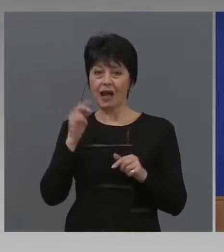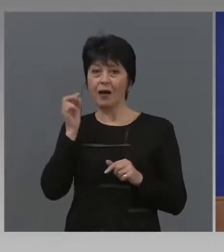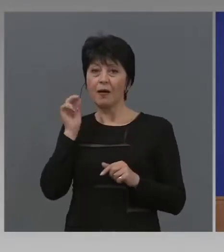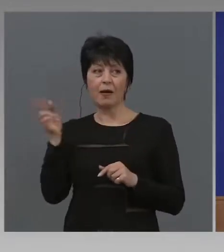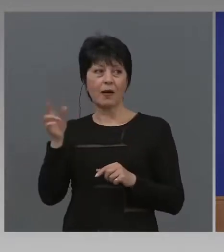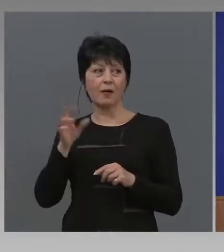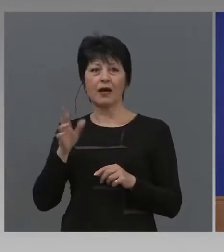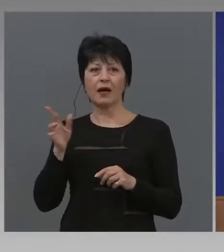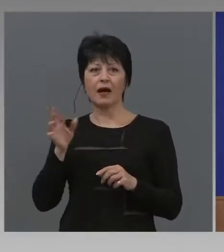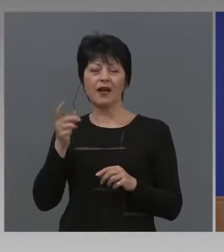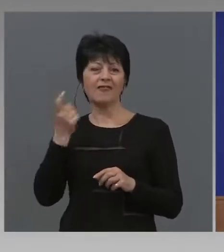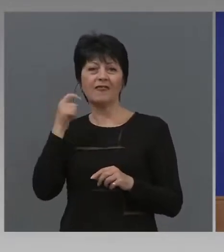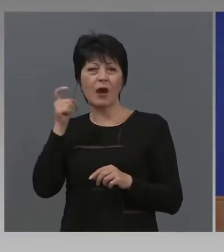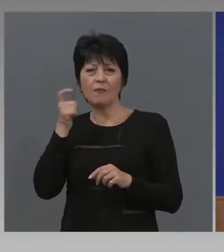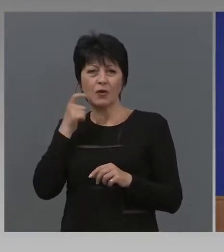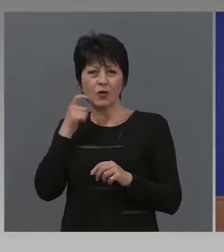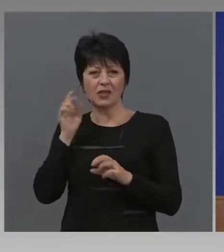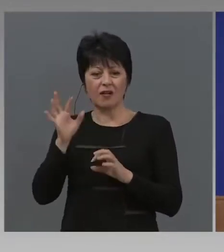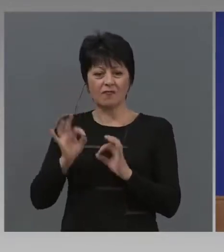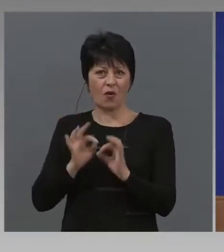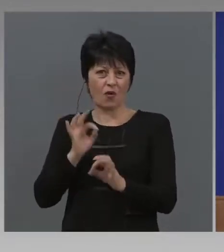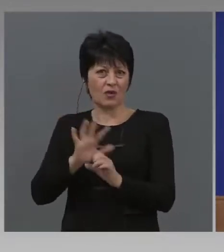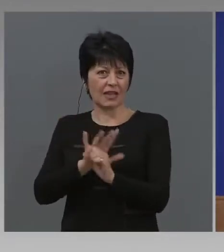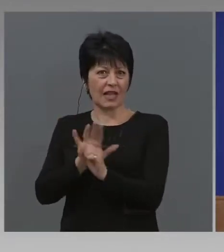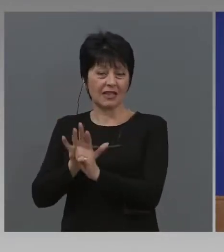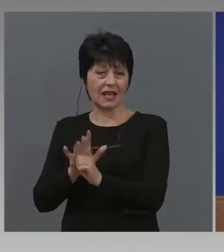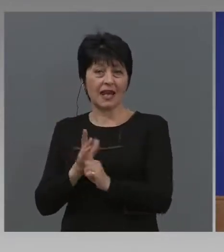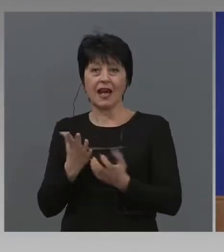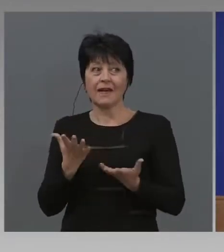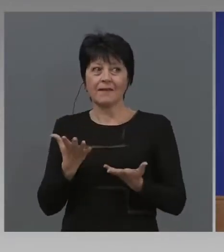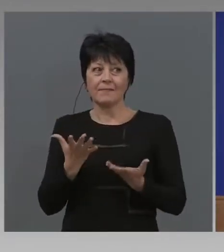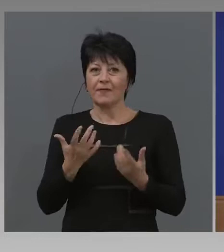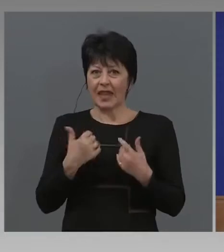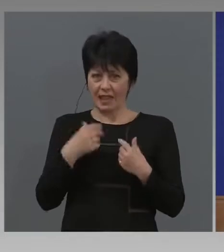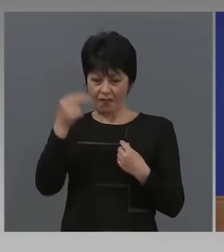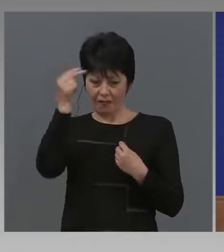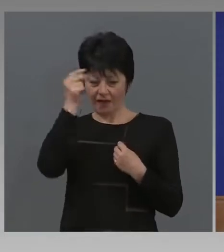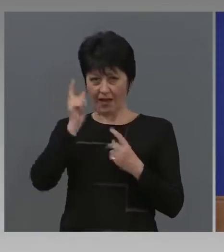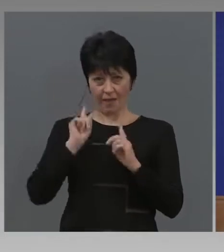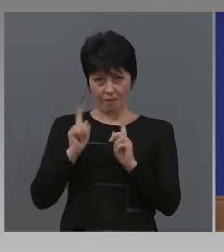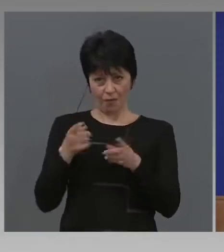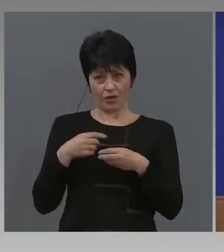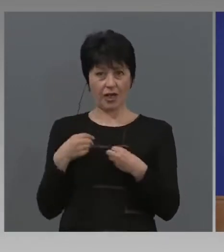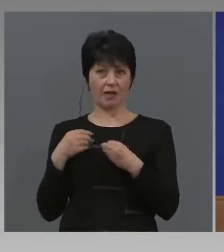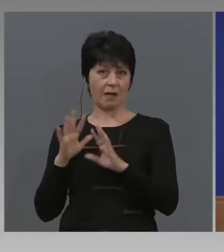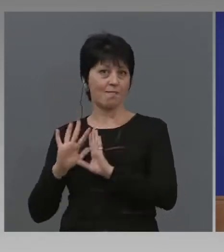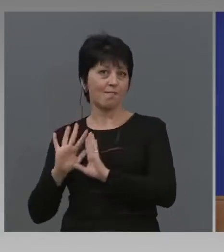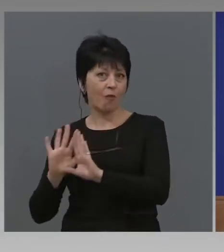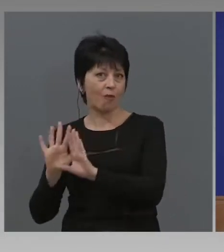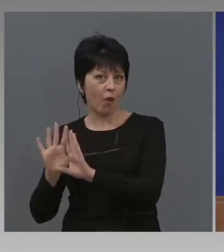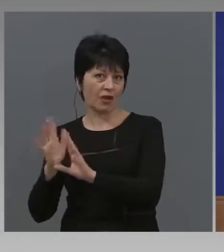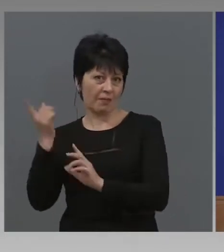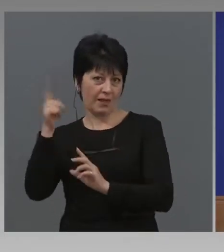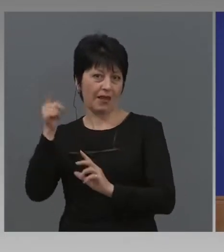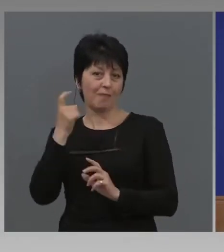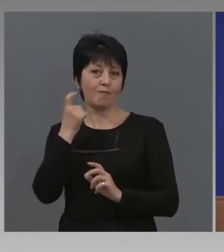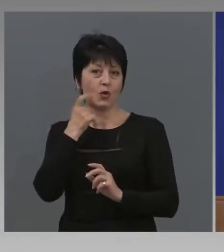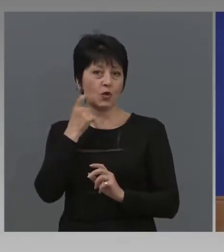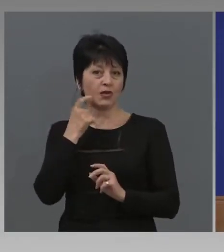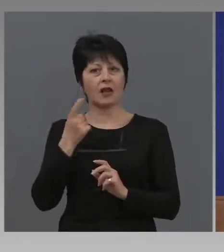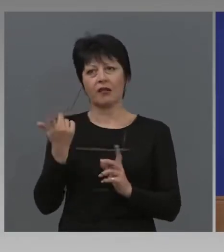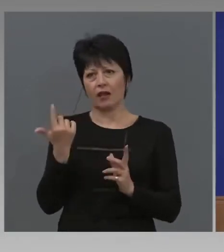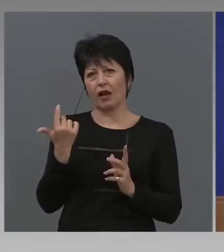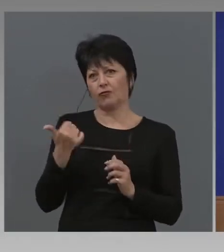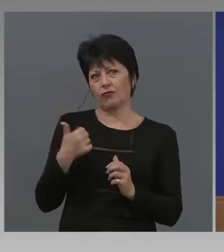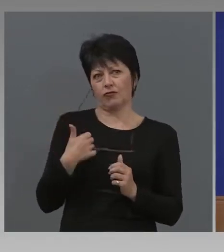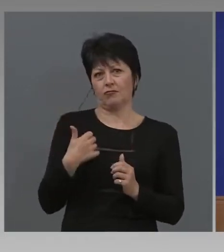от коронавируса. С какво ние можеме България да помогнеме на Белгия и на Брюксел в момента, като израз на европейската солидарност?